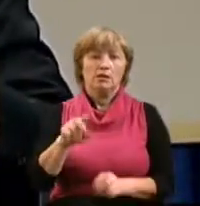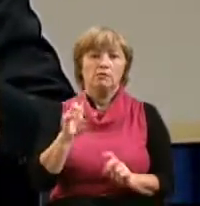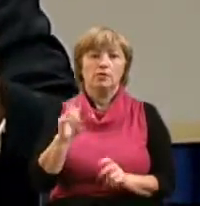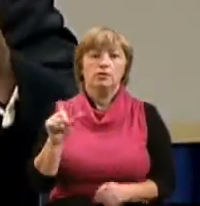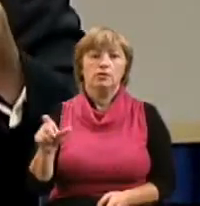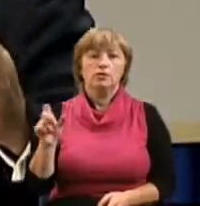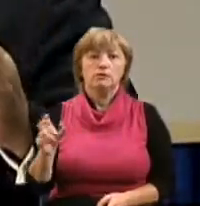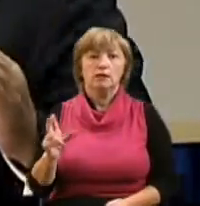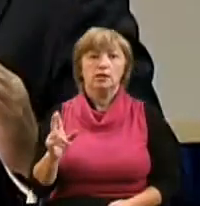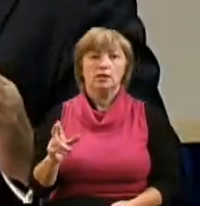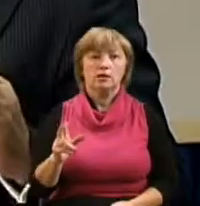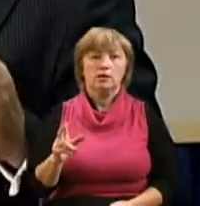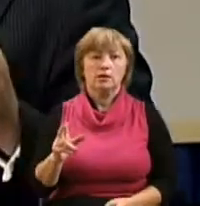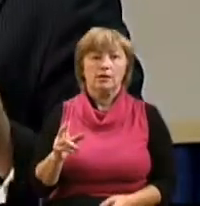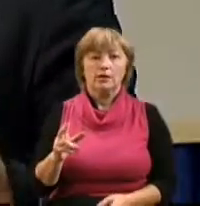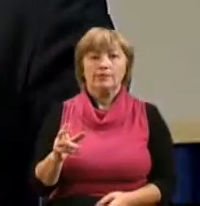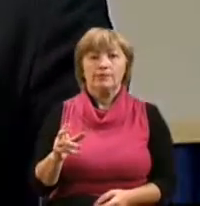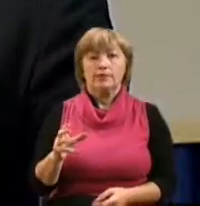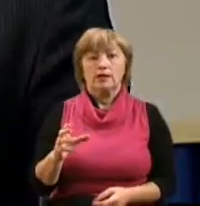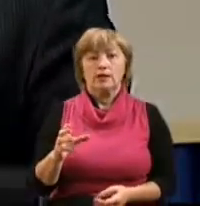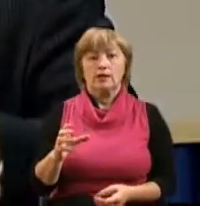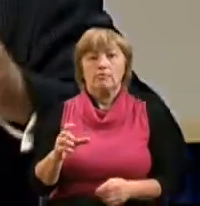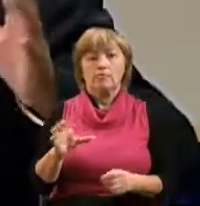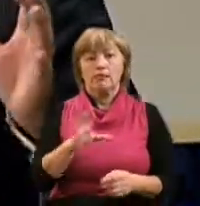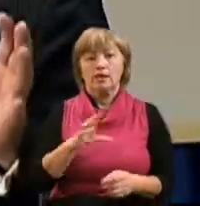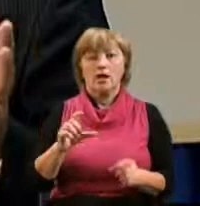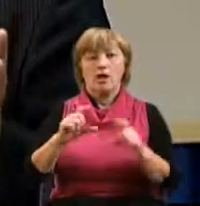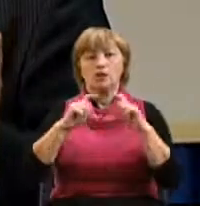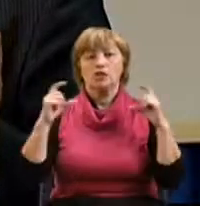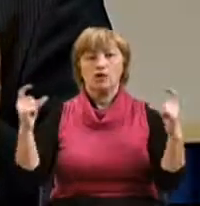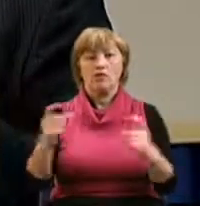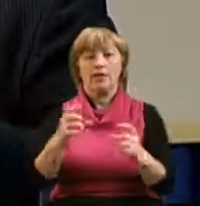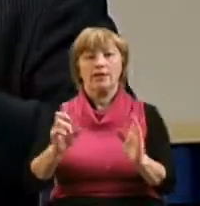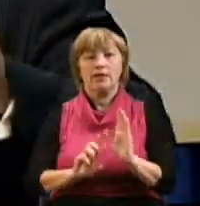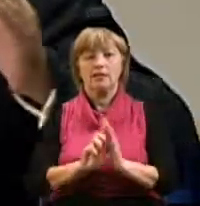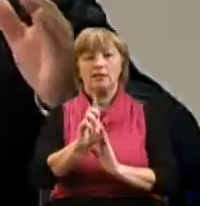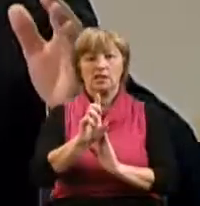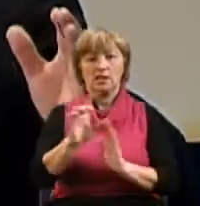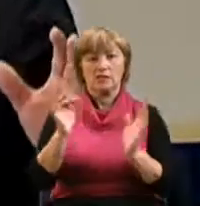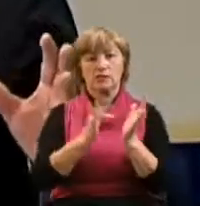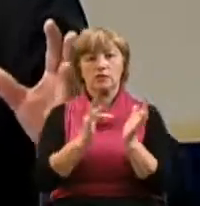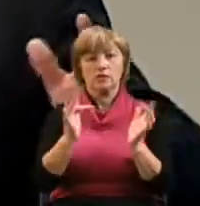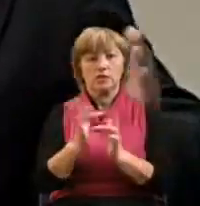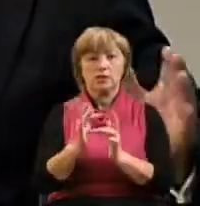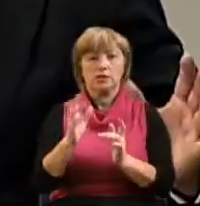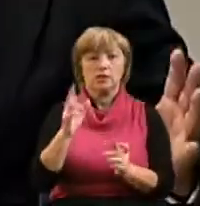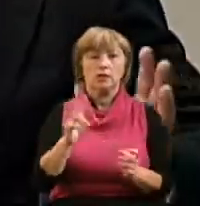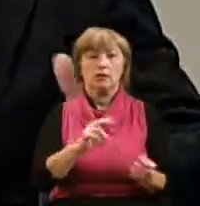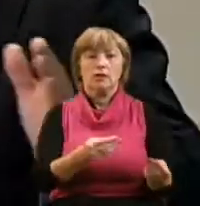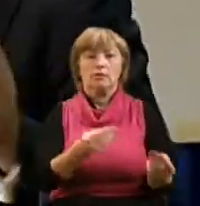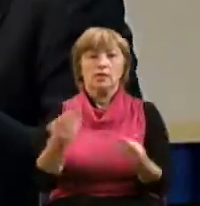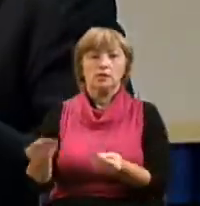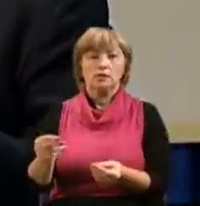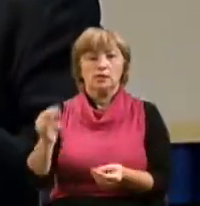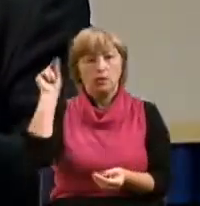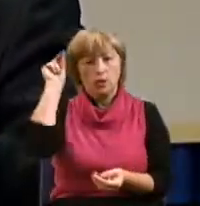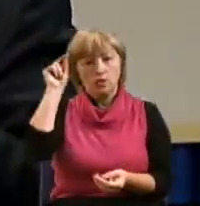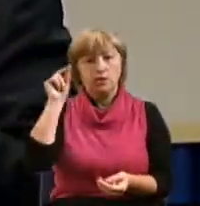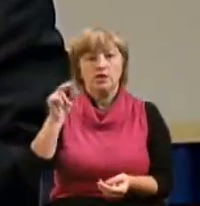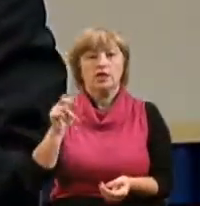людьми, на основании которых было заложено Церковь Иисуса Христа. Они те, которые принесли учение